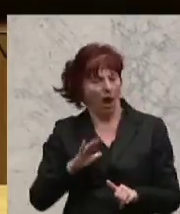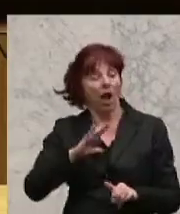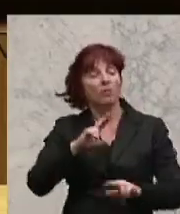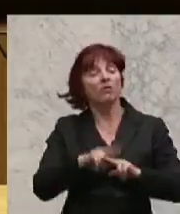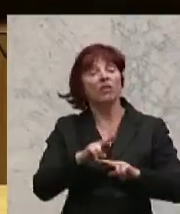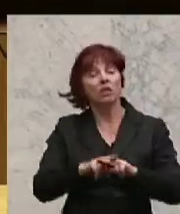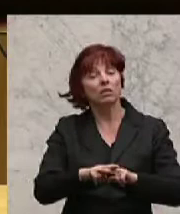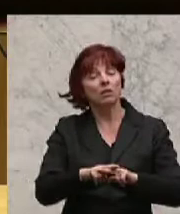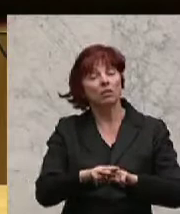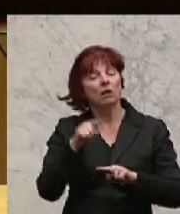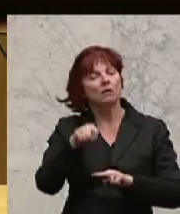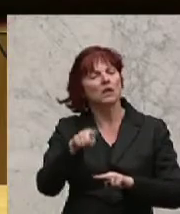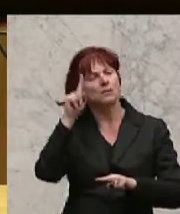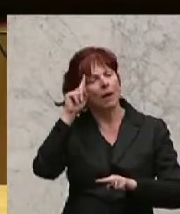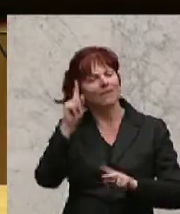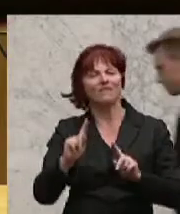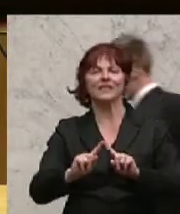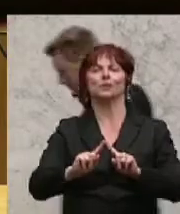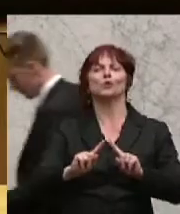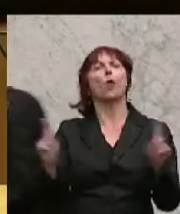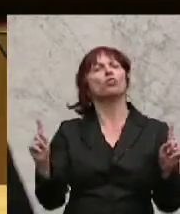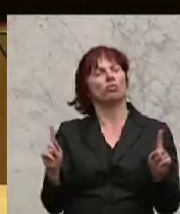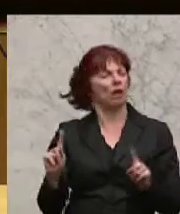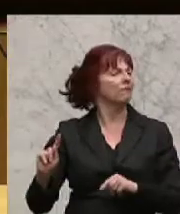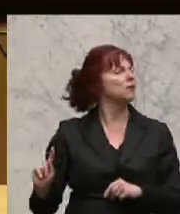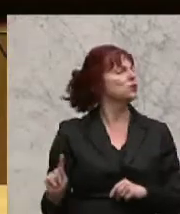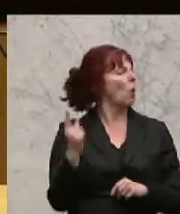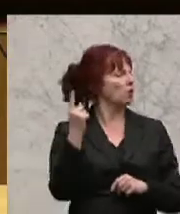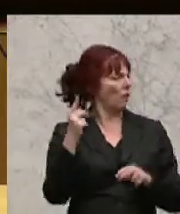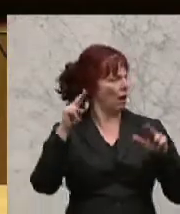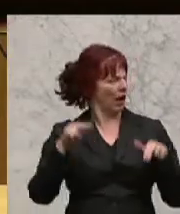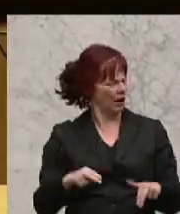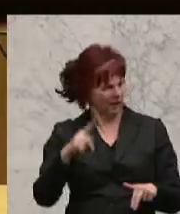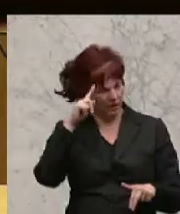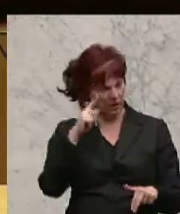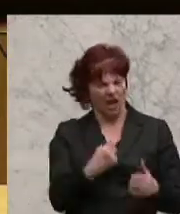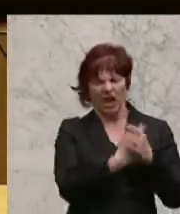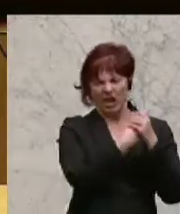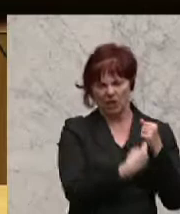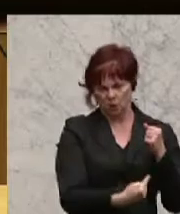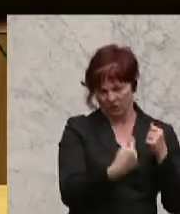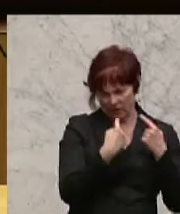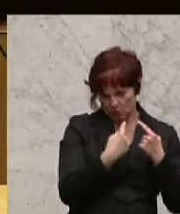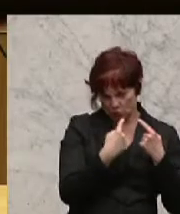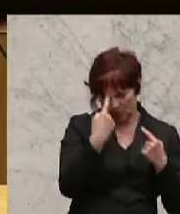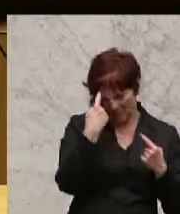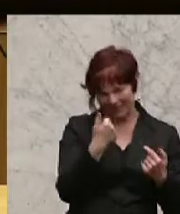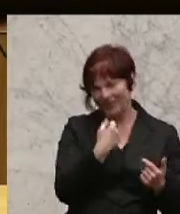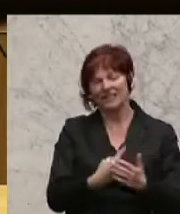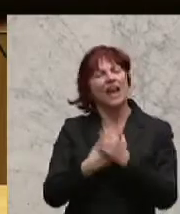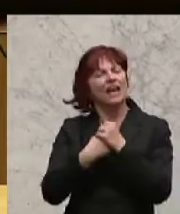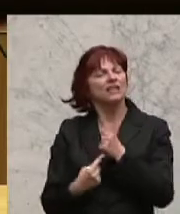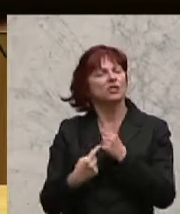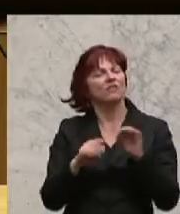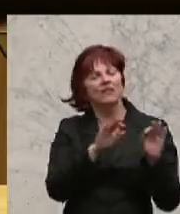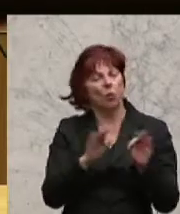Sonderrecht. Also das heißt ja, wir reden ja von Insolvenz, meinen aber damit jetzt eben nicht die Insolvenzordnung im eigentlichen Sinn, wie sie jetzt